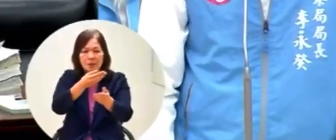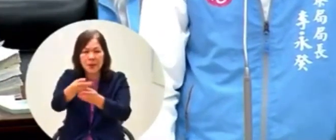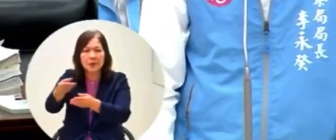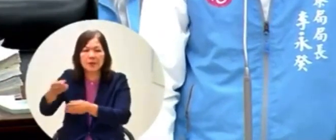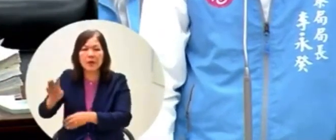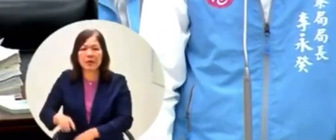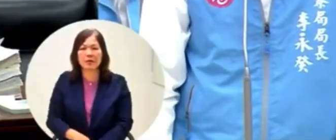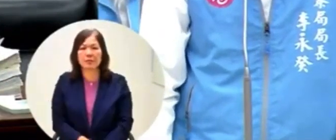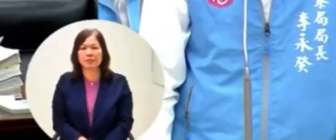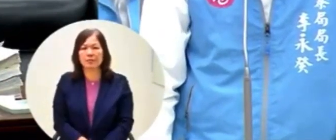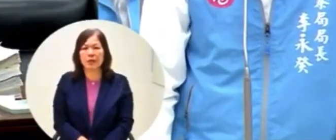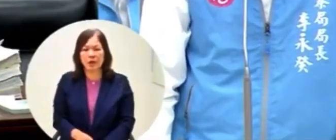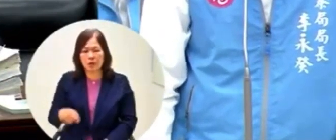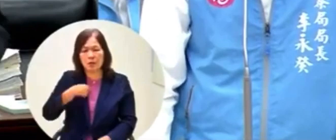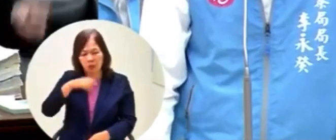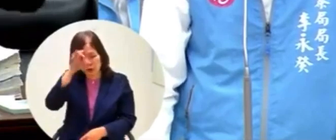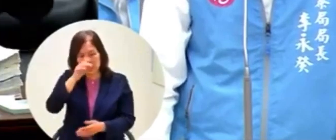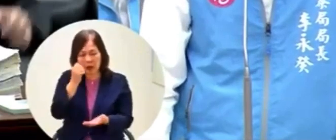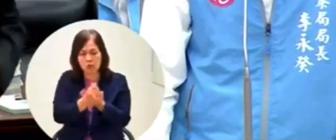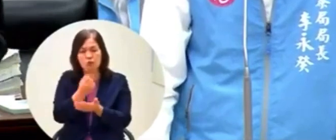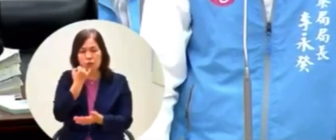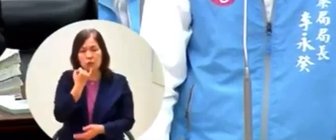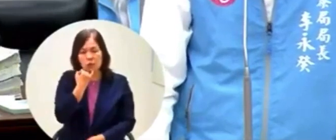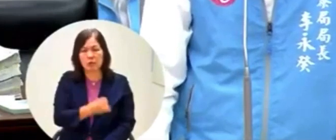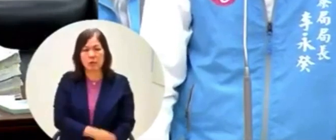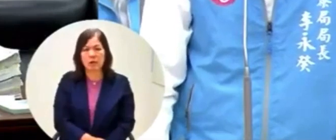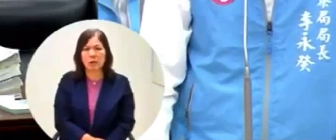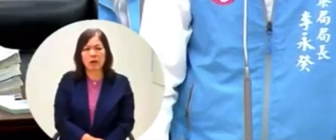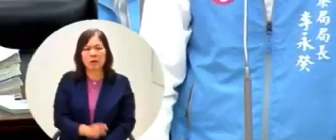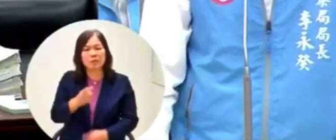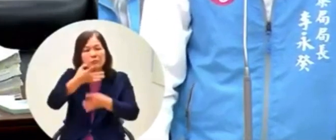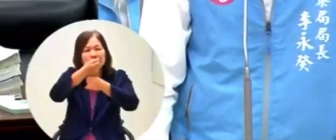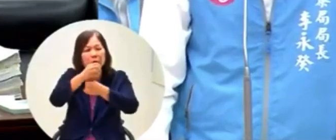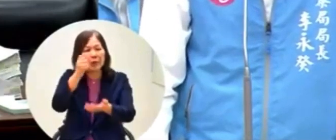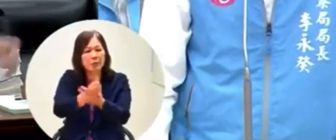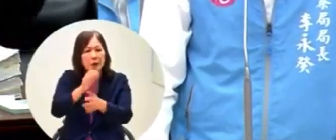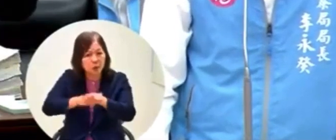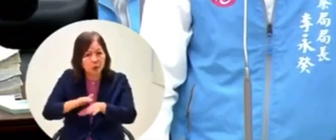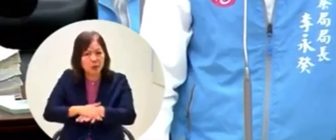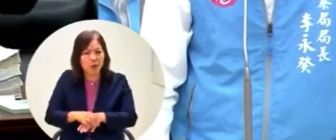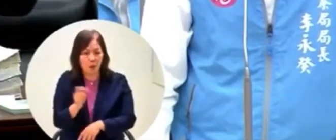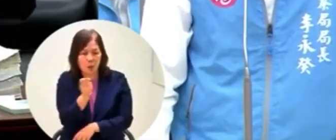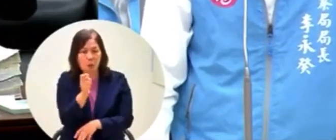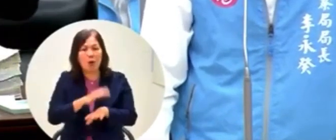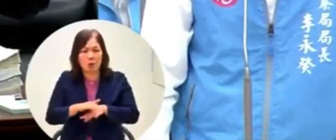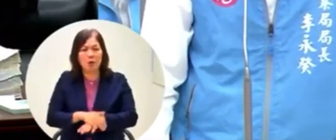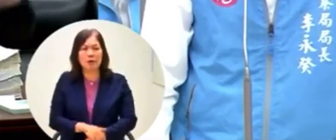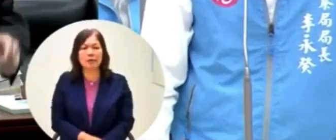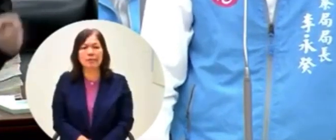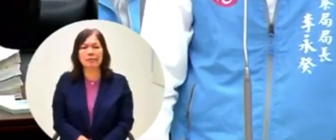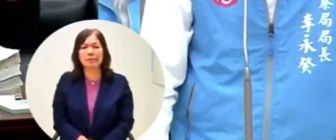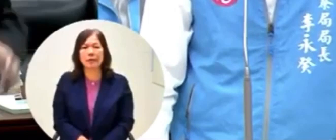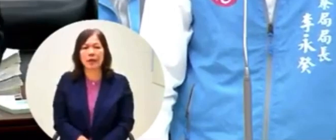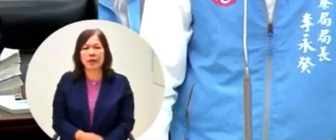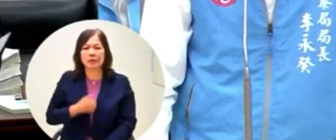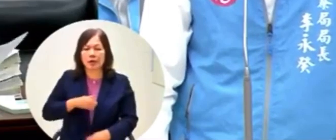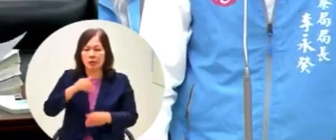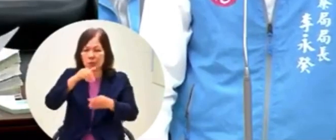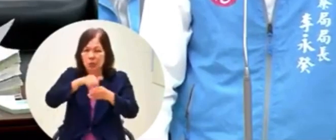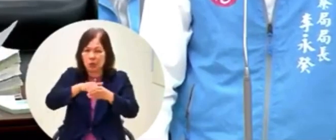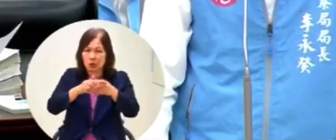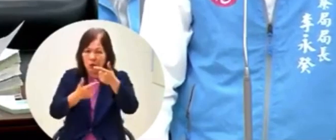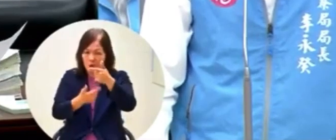我們可以查可以查你什麼時候要查出來我們盡快我們盡投票之前查出